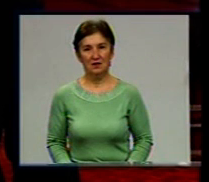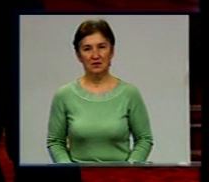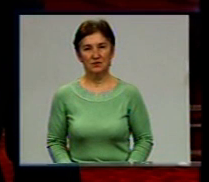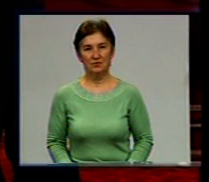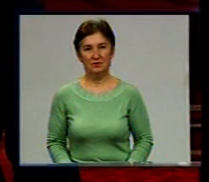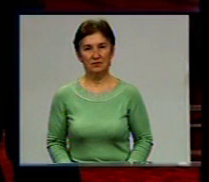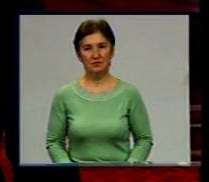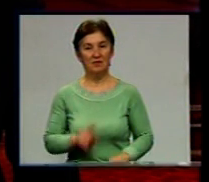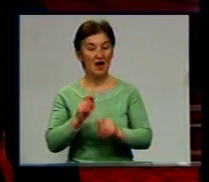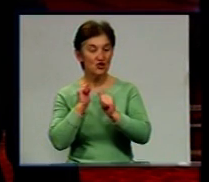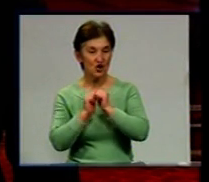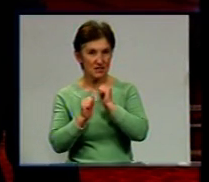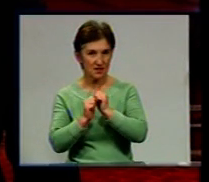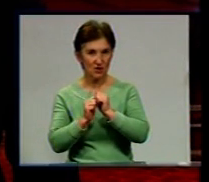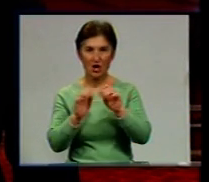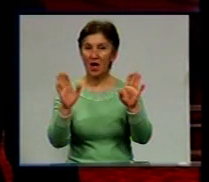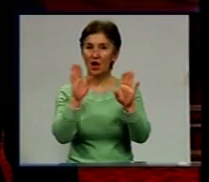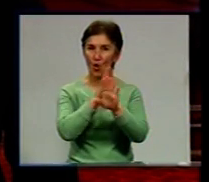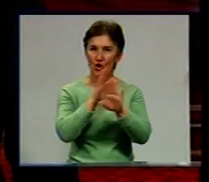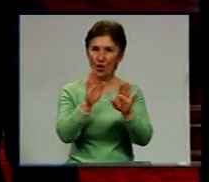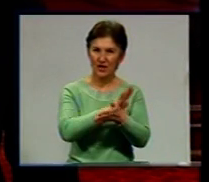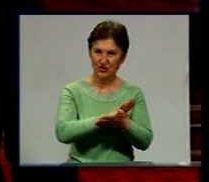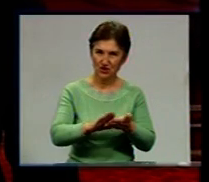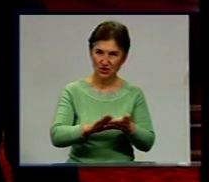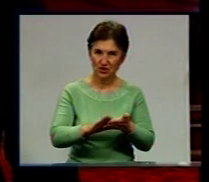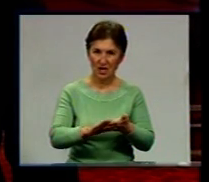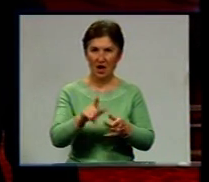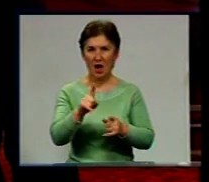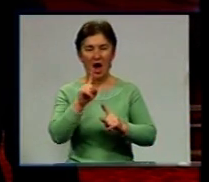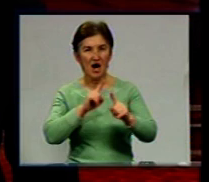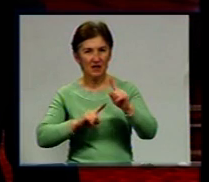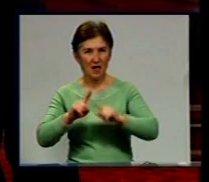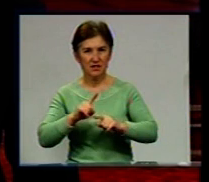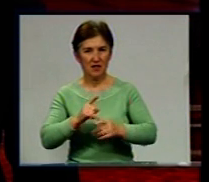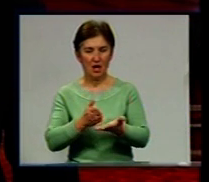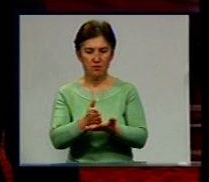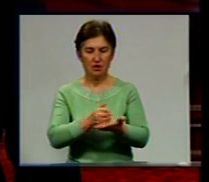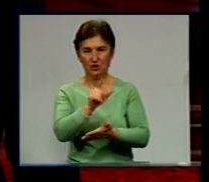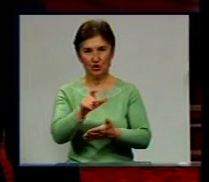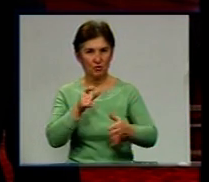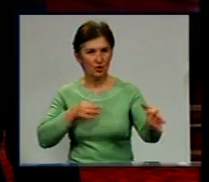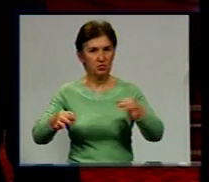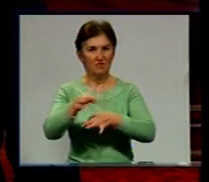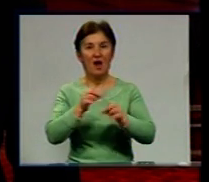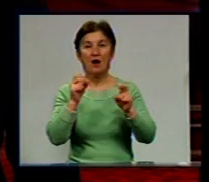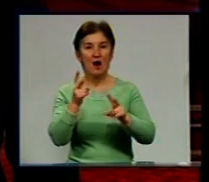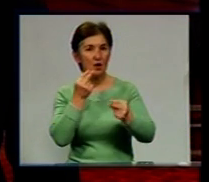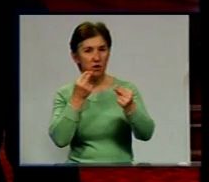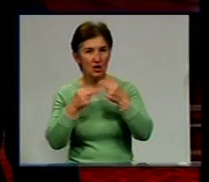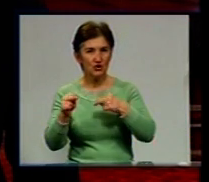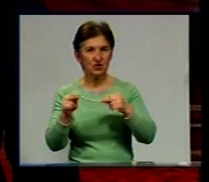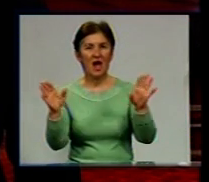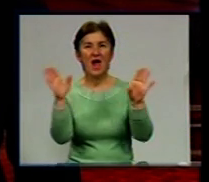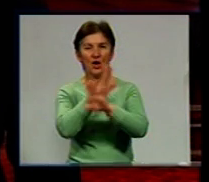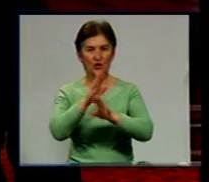Чистіше та екологічніше. На черговому засіданні регіональної ради посадовці обговорювали, як поліпшити екологічну